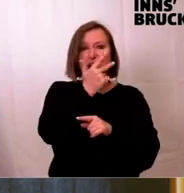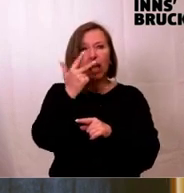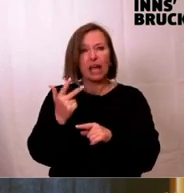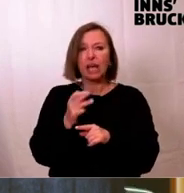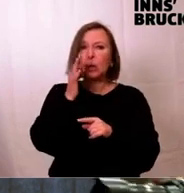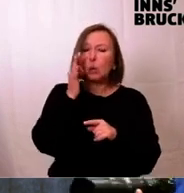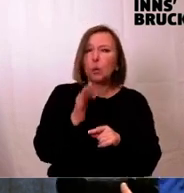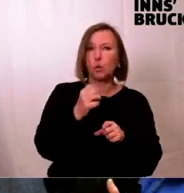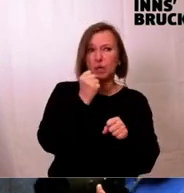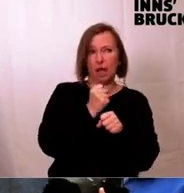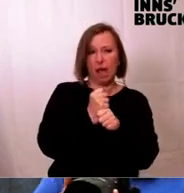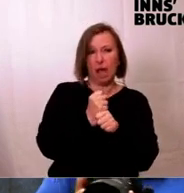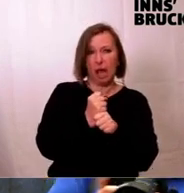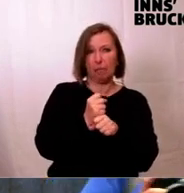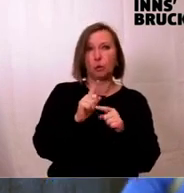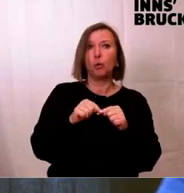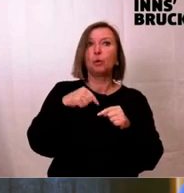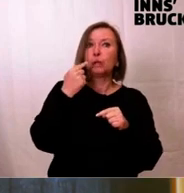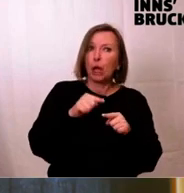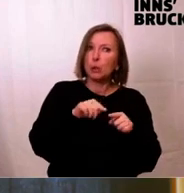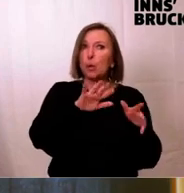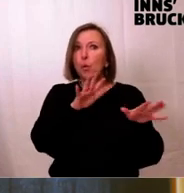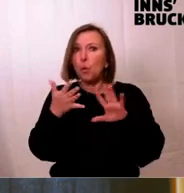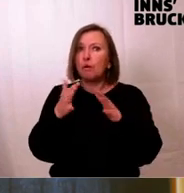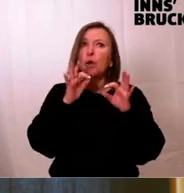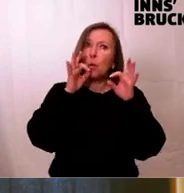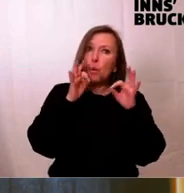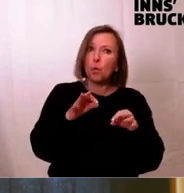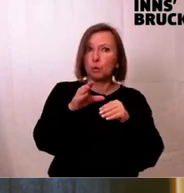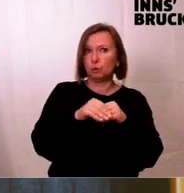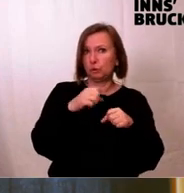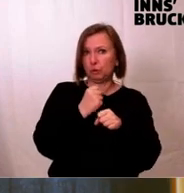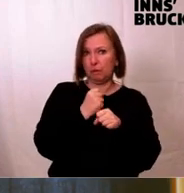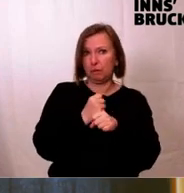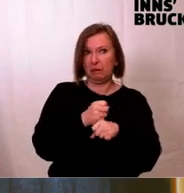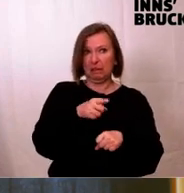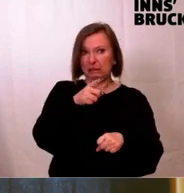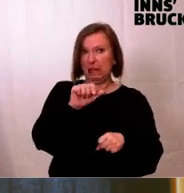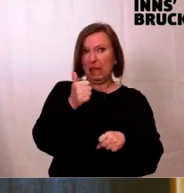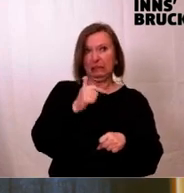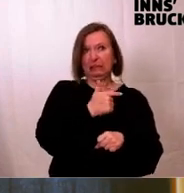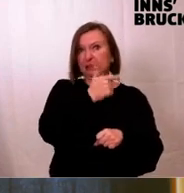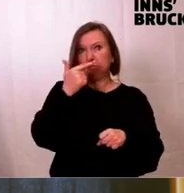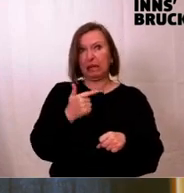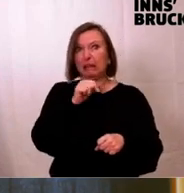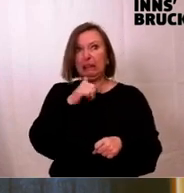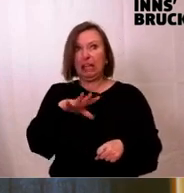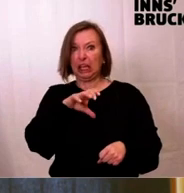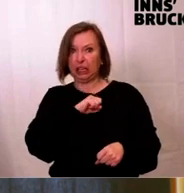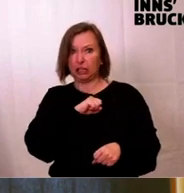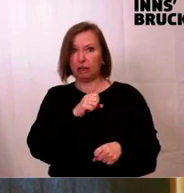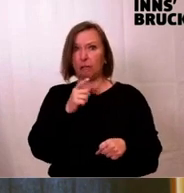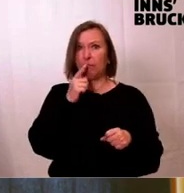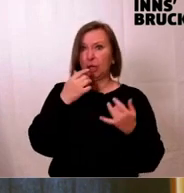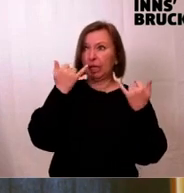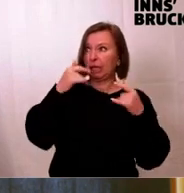Koalition gehabt und die Jahre darauf auch noch einigermaßen. Das ist mir die ersten drei Jahre überhaupt nicht gelungen. Das heißt, wir haben da kein Schneechaos,